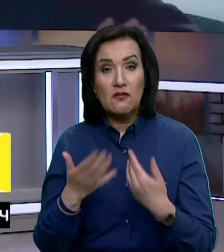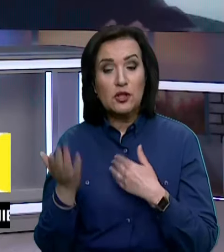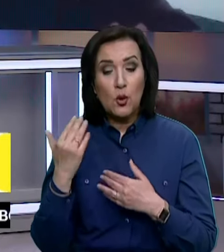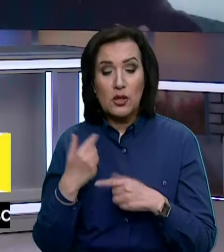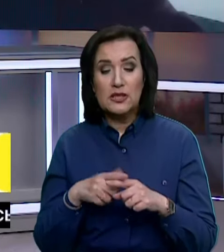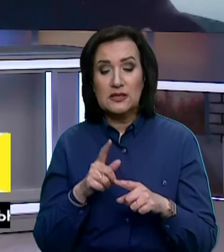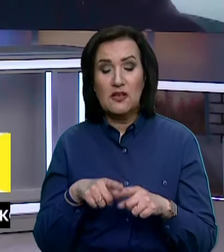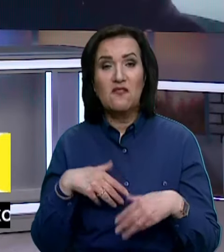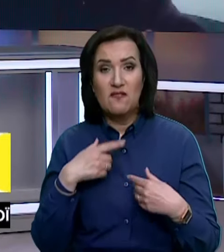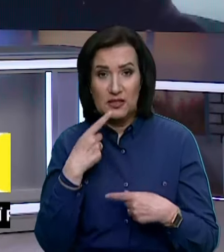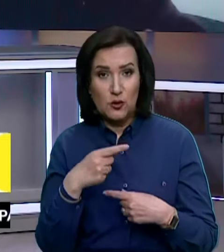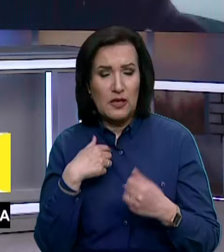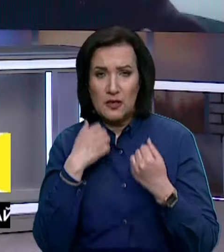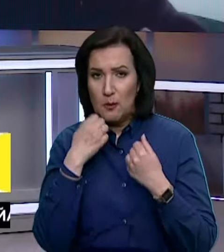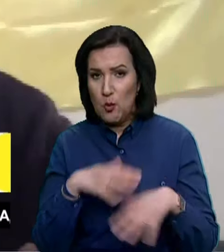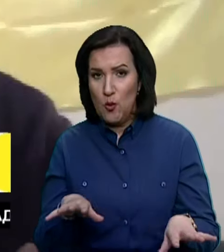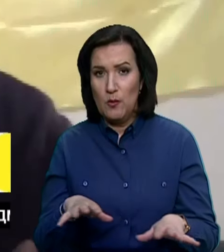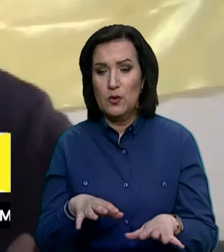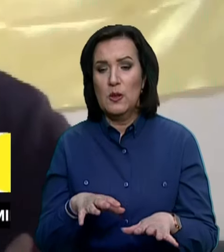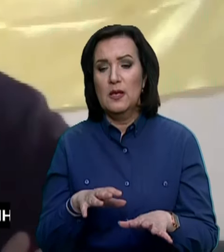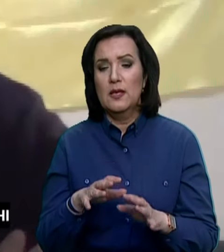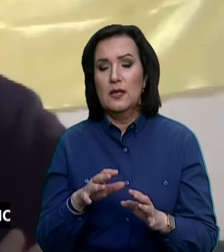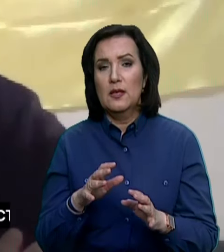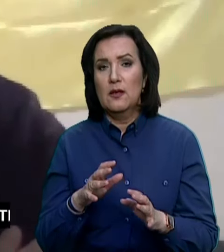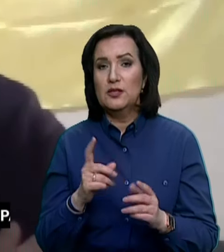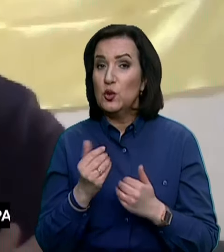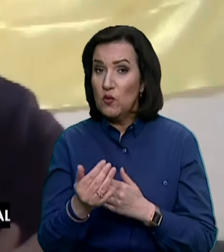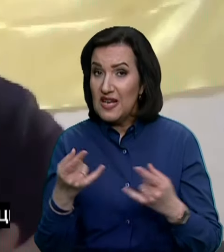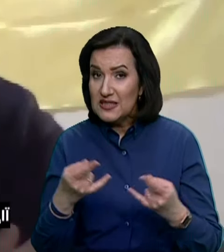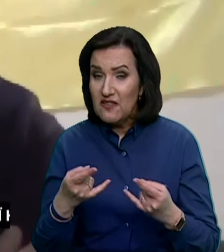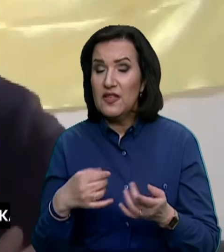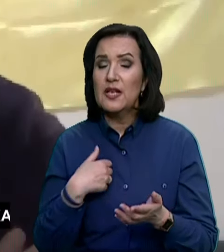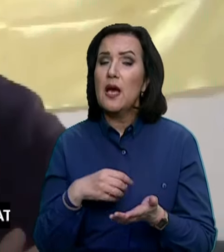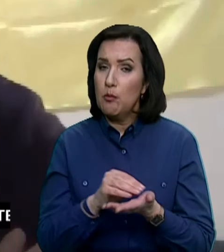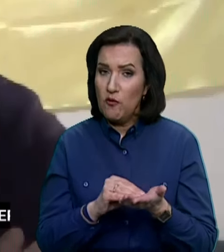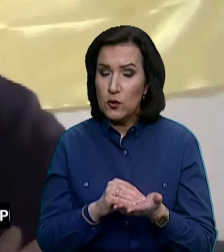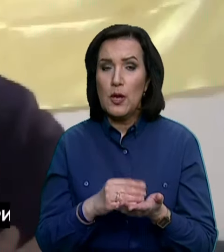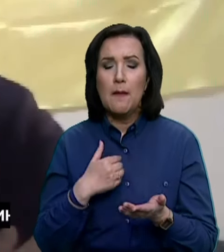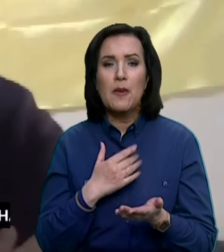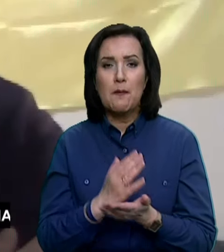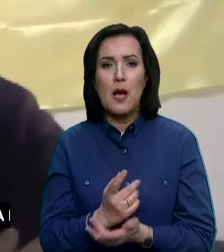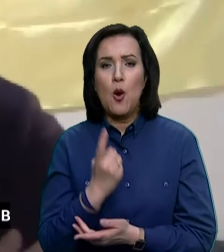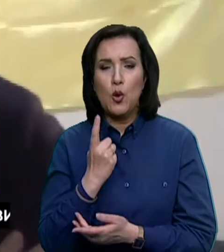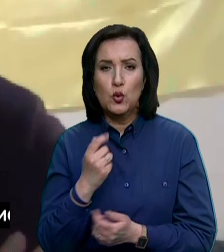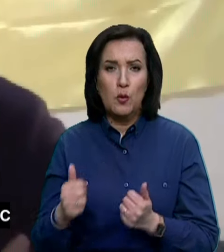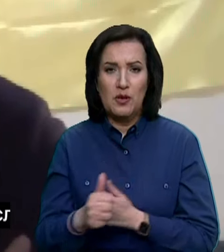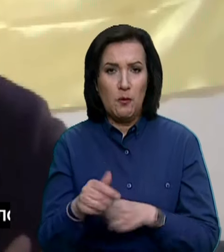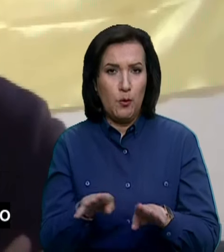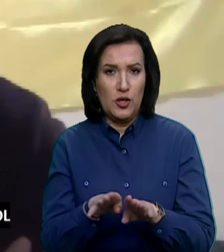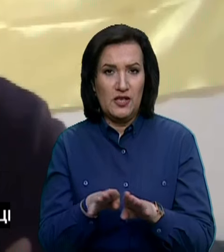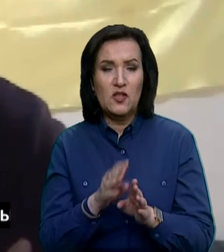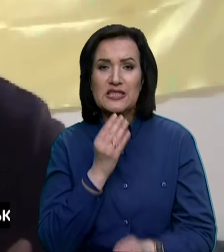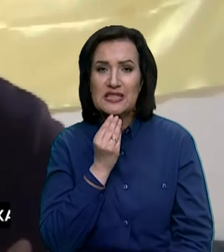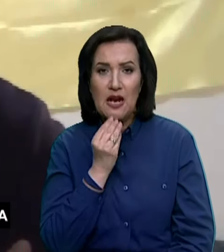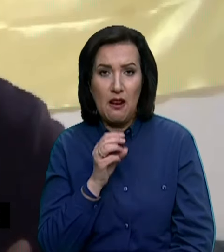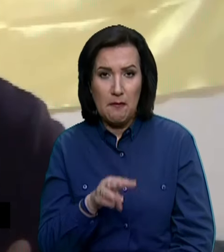колись цю тезу висловлював, не пам'ятаю тільки чи в вашому ефірі, але повторю, значить, ми маємо одну перевагу порівняно